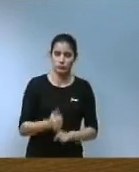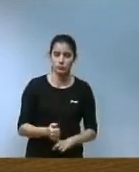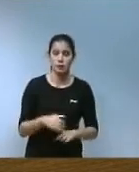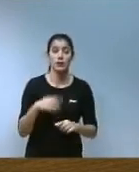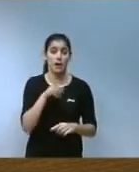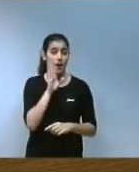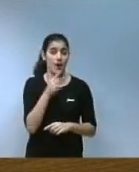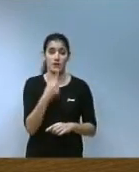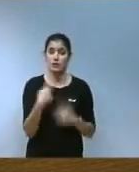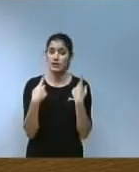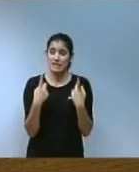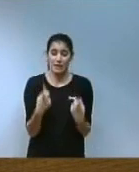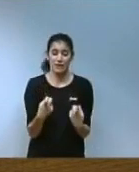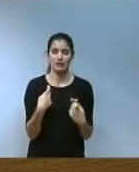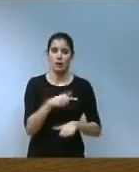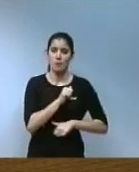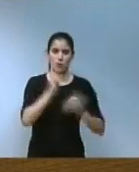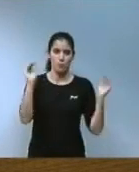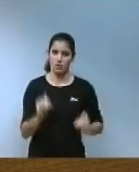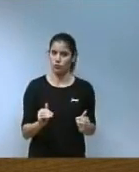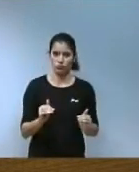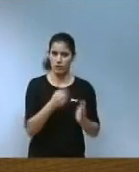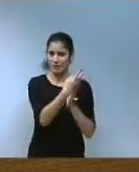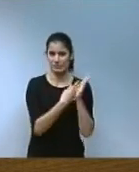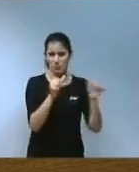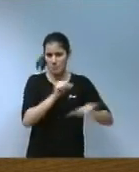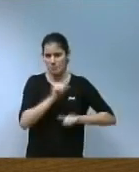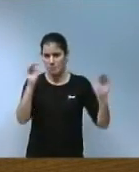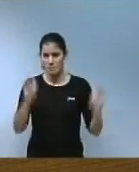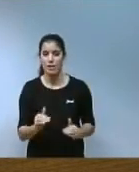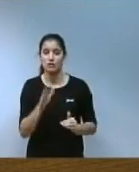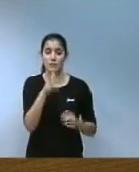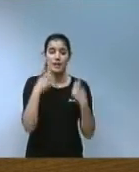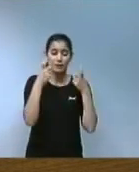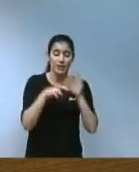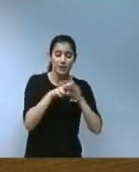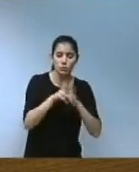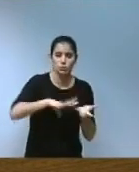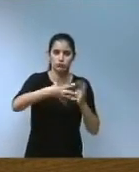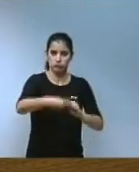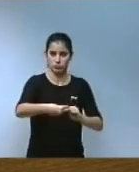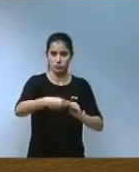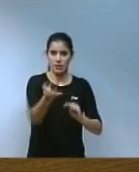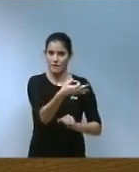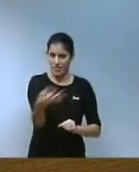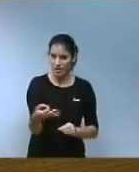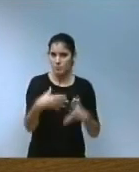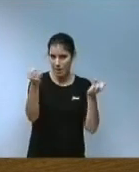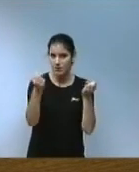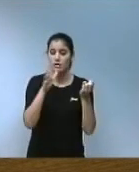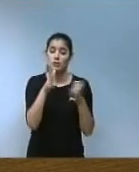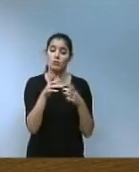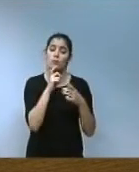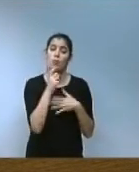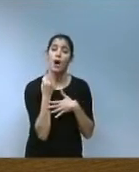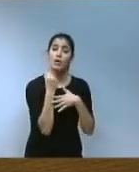necessari baixar les xifres de l'atur utilitzant els recursos humans disponibles a l'economia amb eficiència i per tant hem d'ajudar a